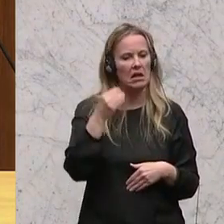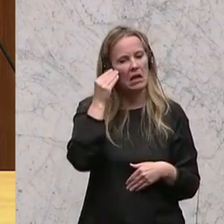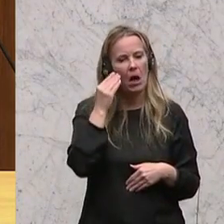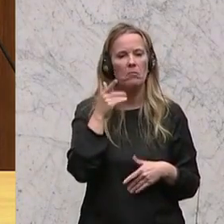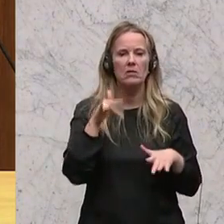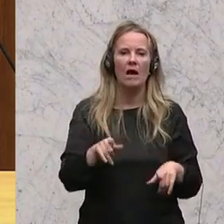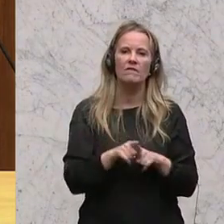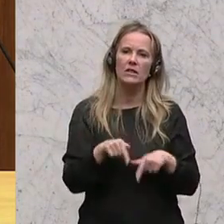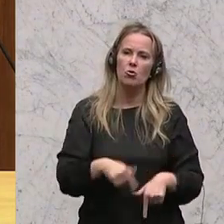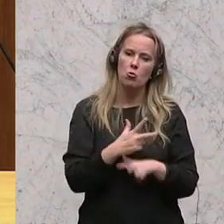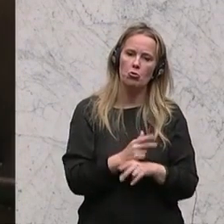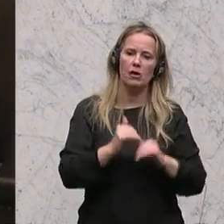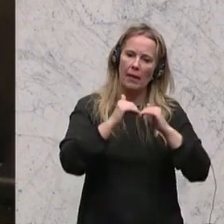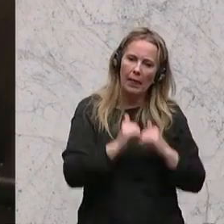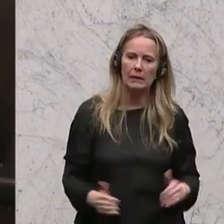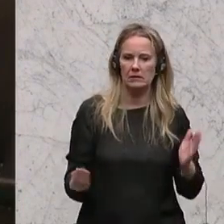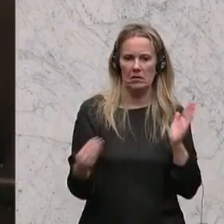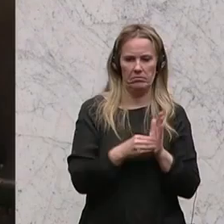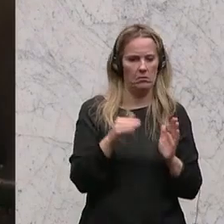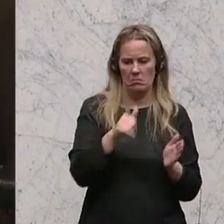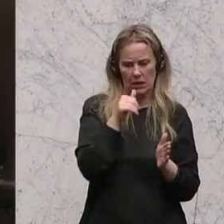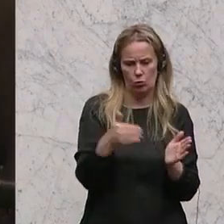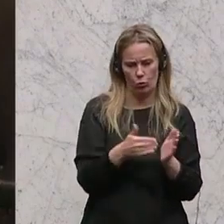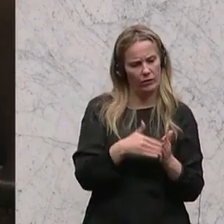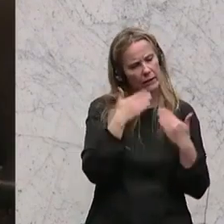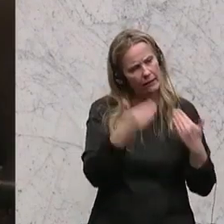nationale Vorgehensweise notwendig ist. Danke.